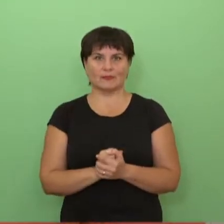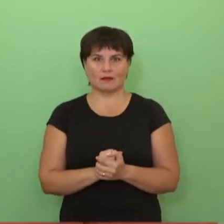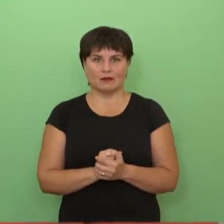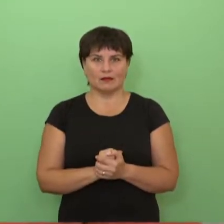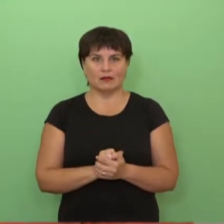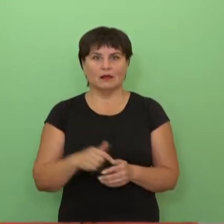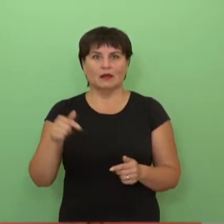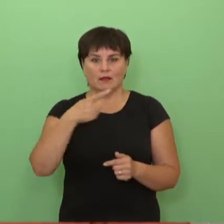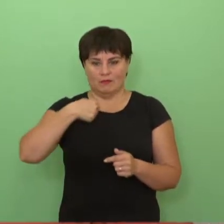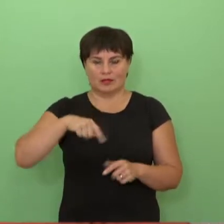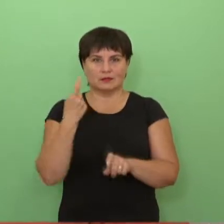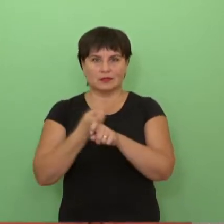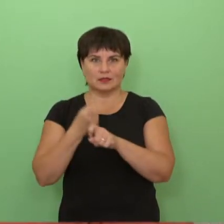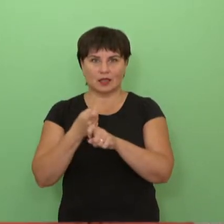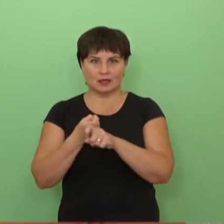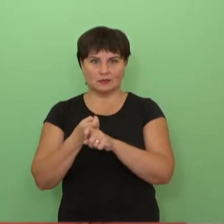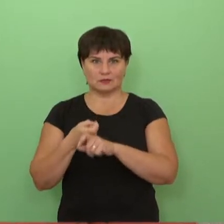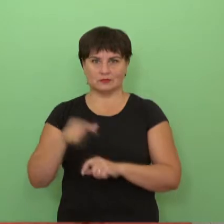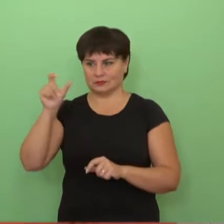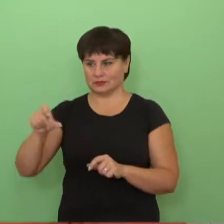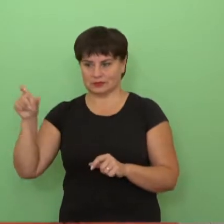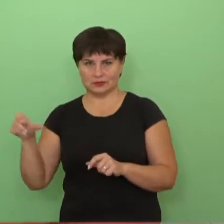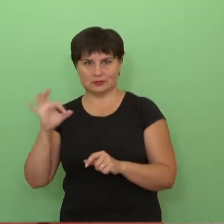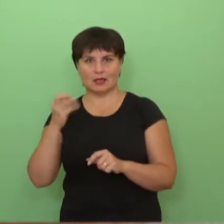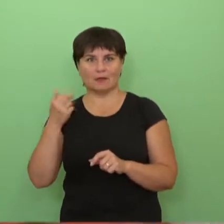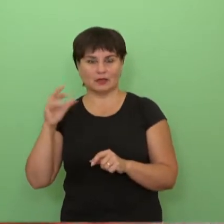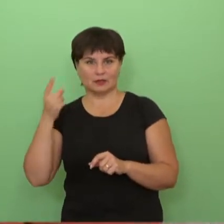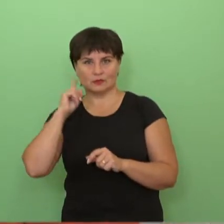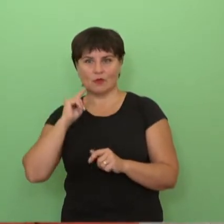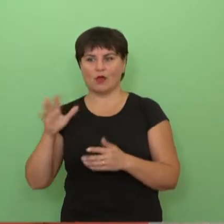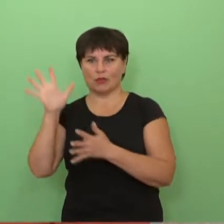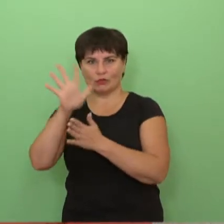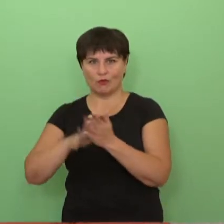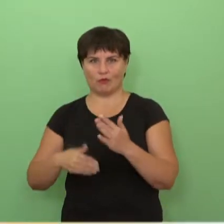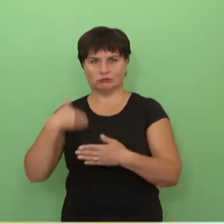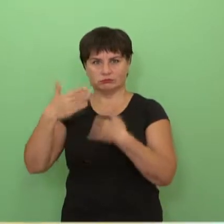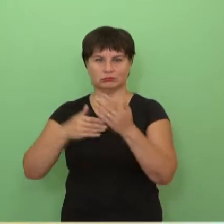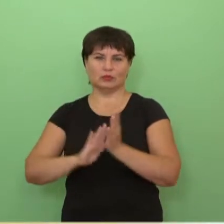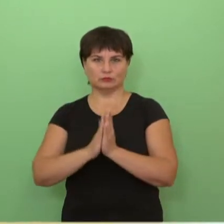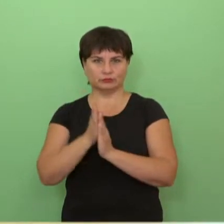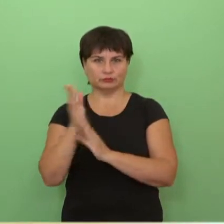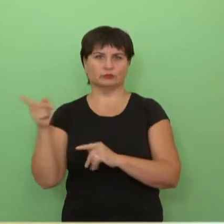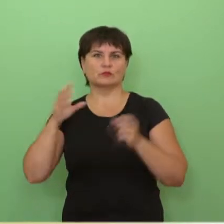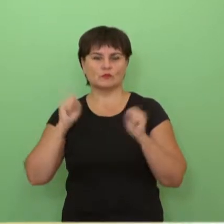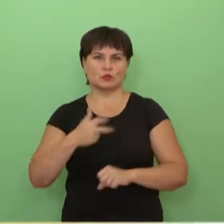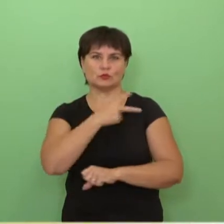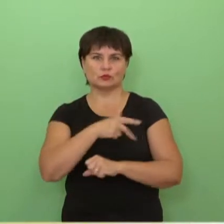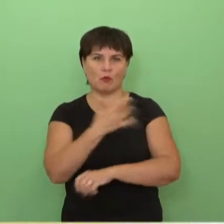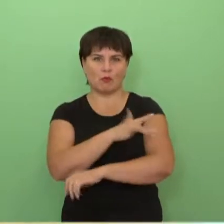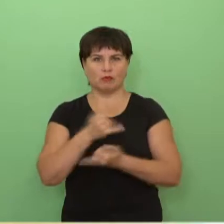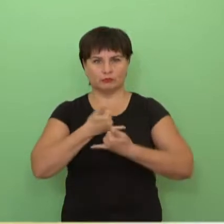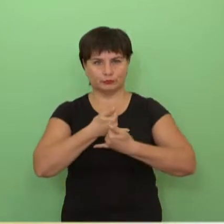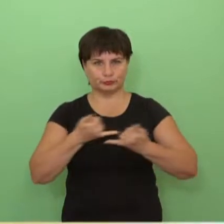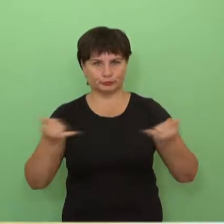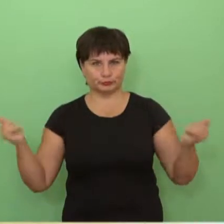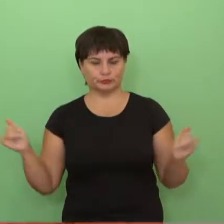Nes mes kėdainių samariečiams labai norime padėti toliau vystytis, kad jie galėtų sutiekti dar daugiau socialinių paslaugų.